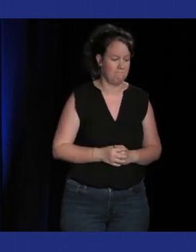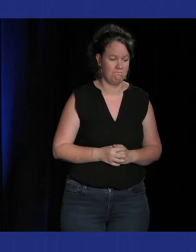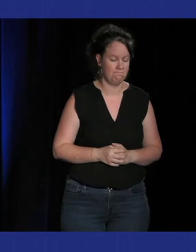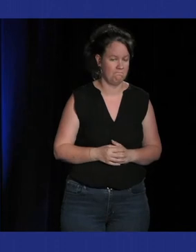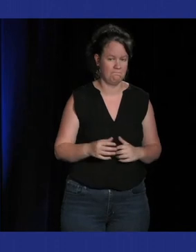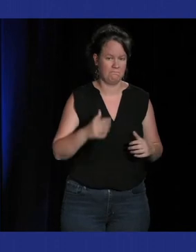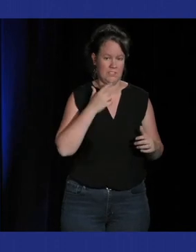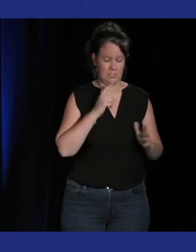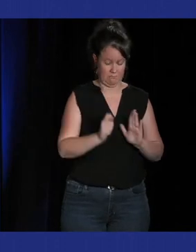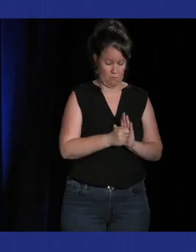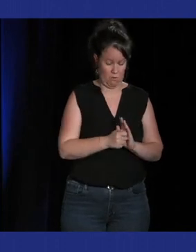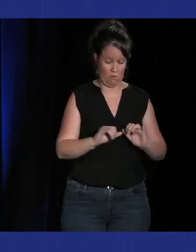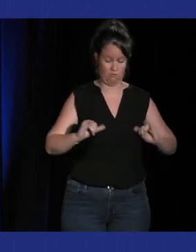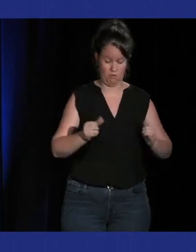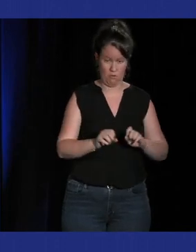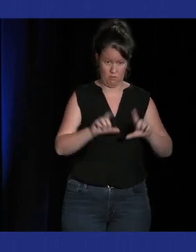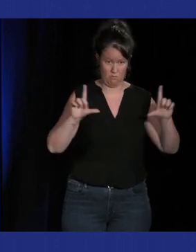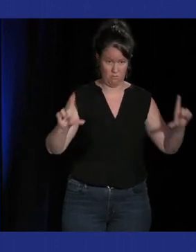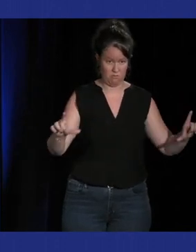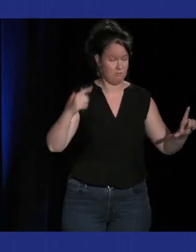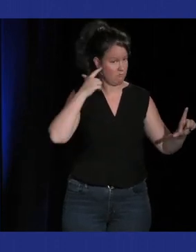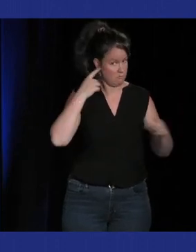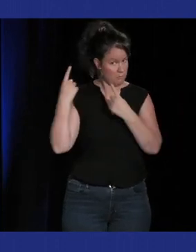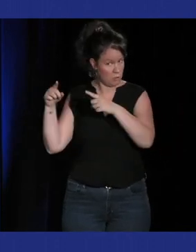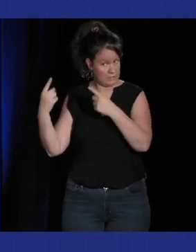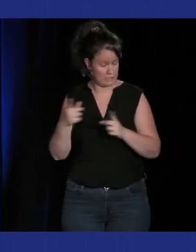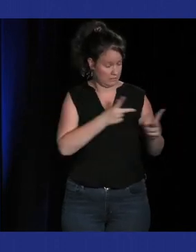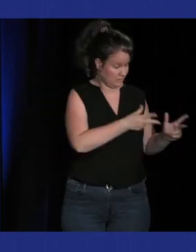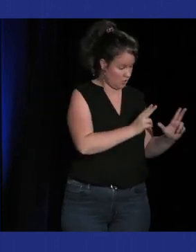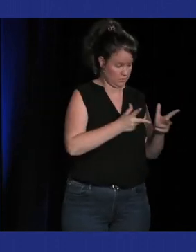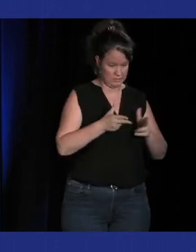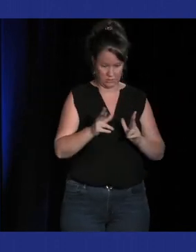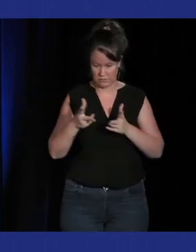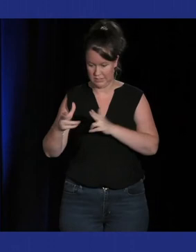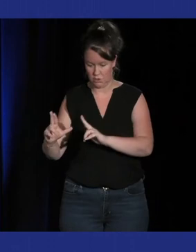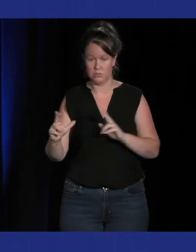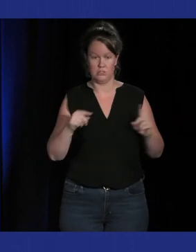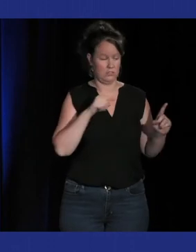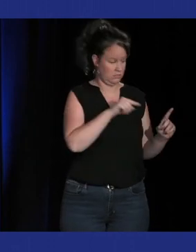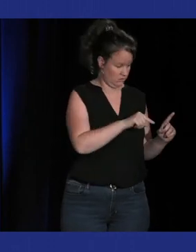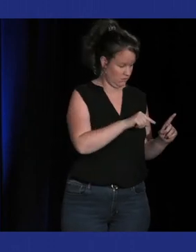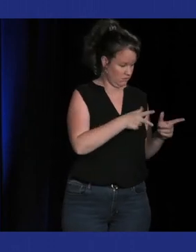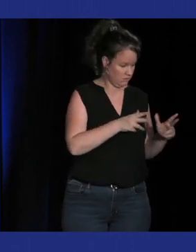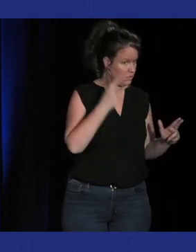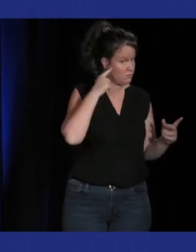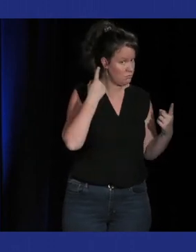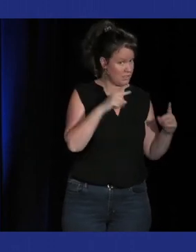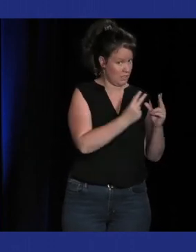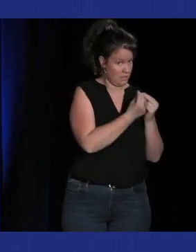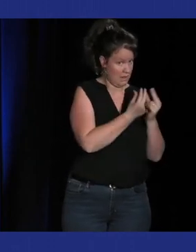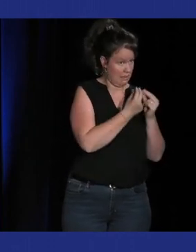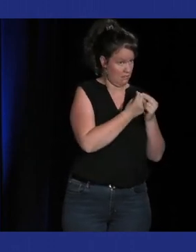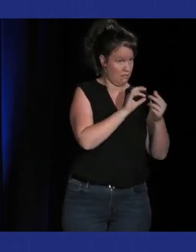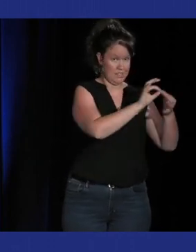musicales s'intègrent dans le gameplay de telle manière à raconter l'histoire la musique raconte l'histoire au-delà des